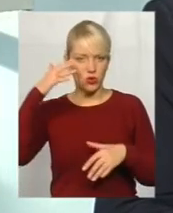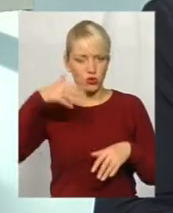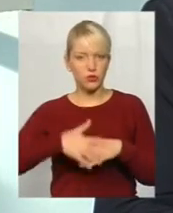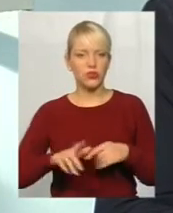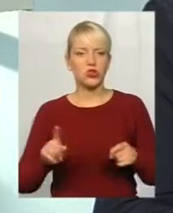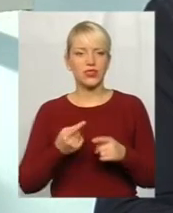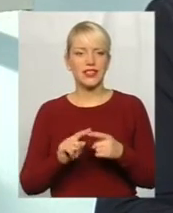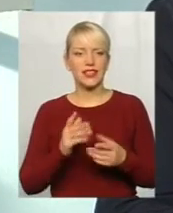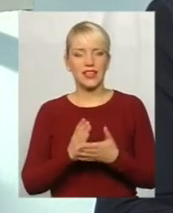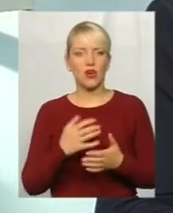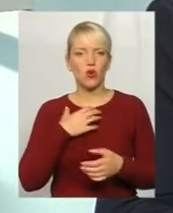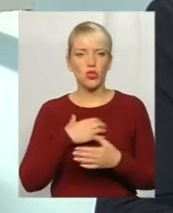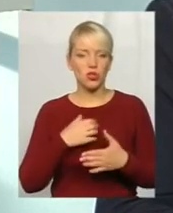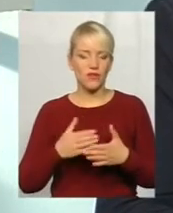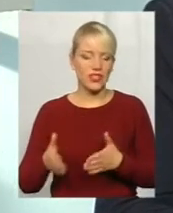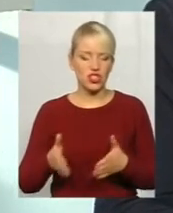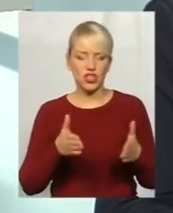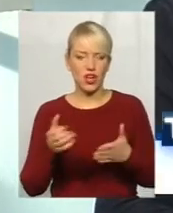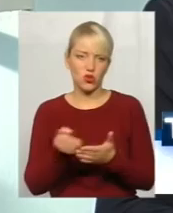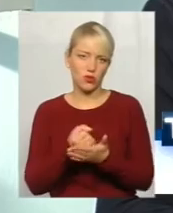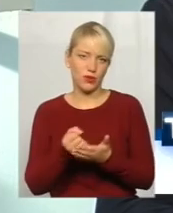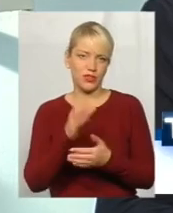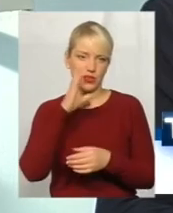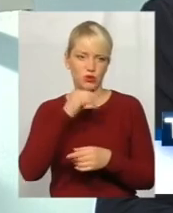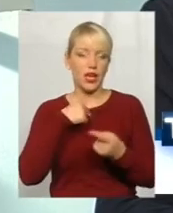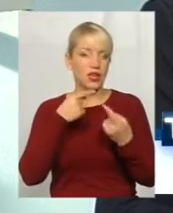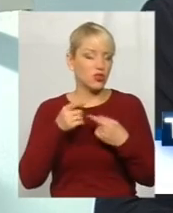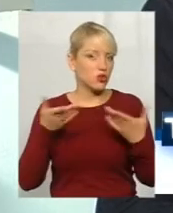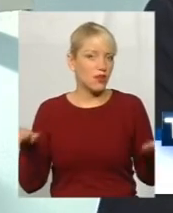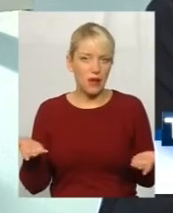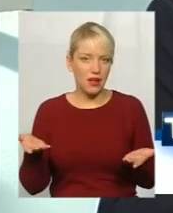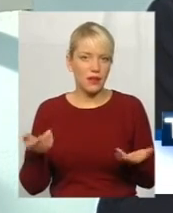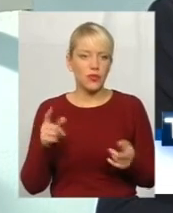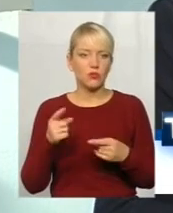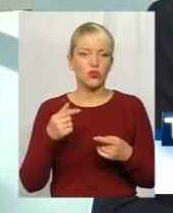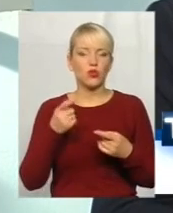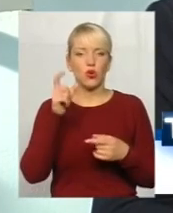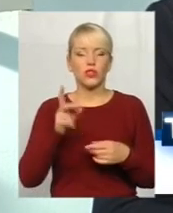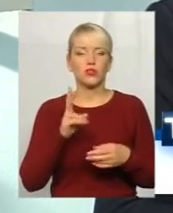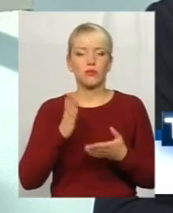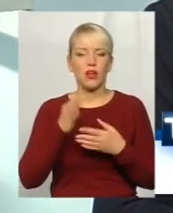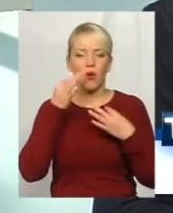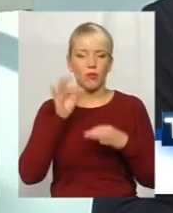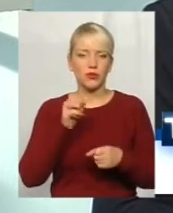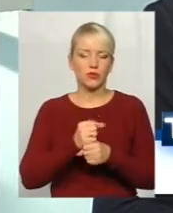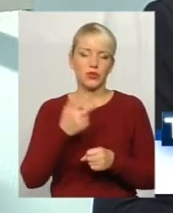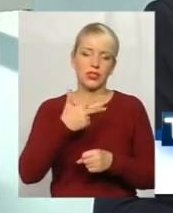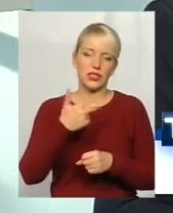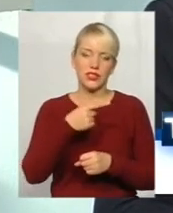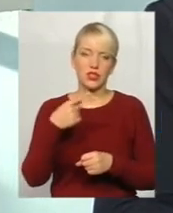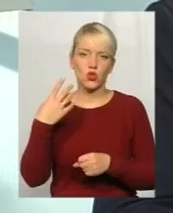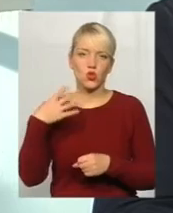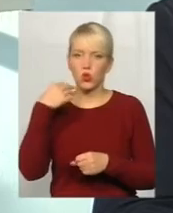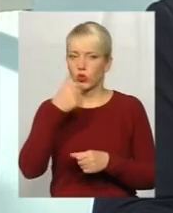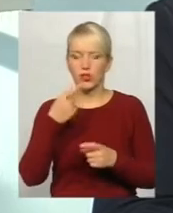це є основний шлях добитись успіхів. Інчого нема. Я інчого не бачу, тому що людина, яка там має опит роботи вже 30-40 років, ти